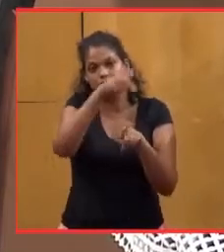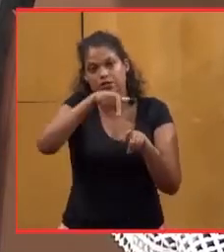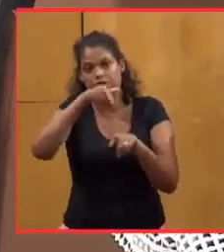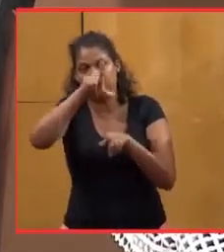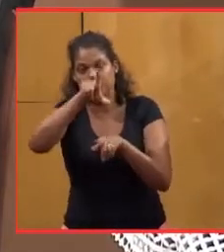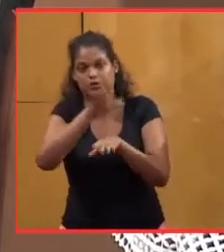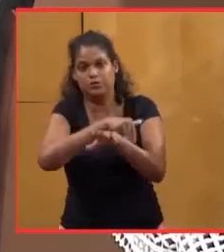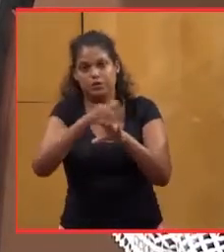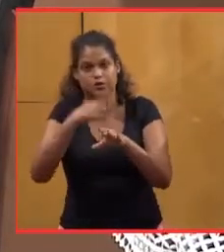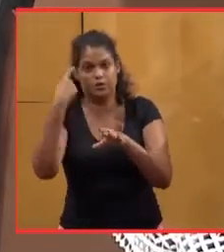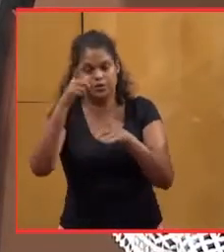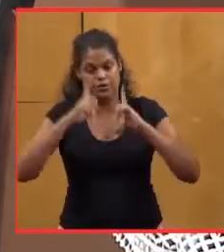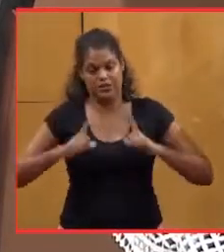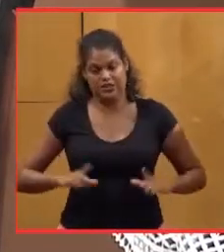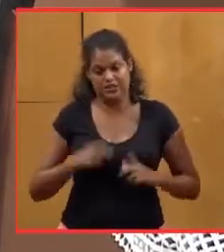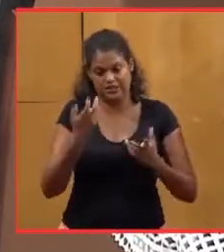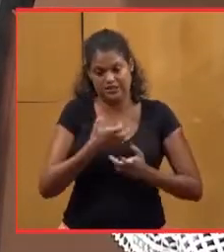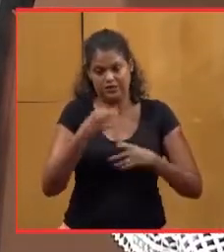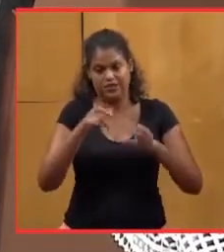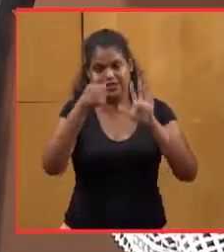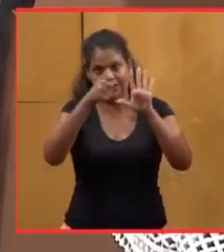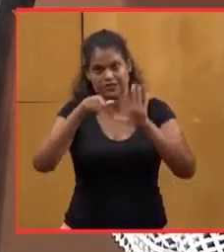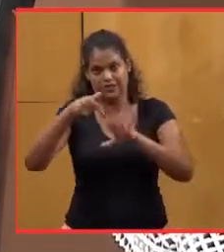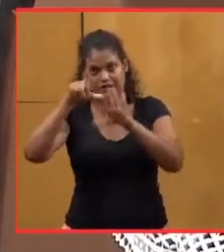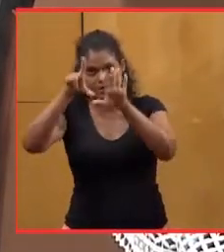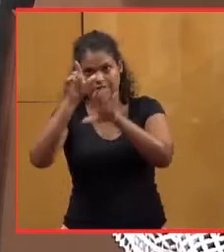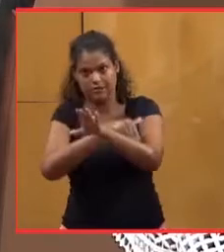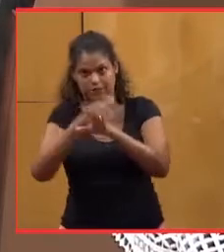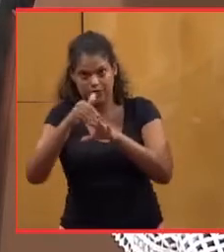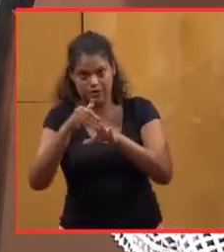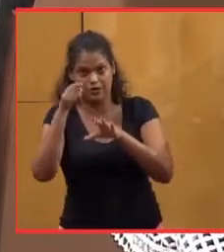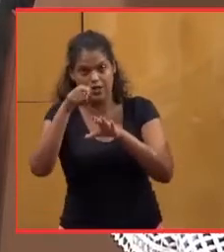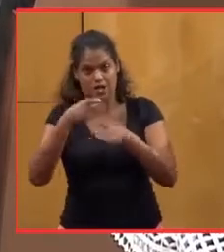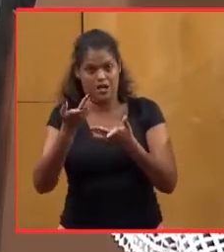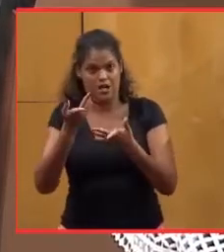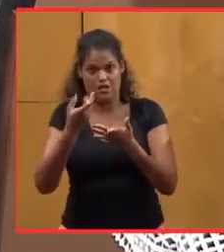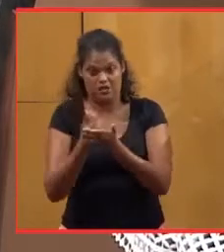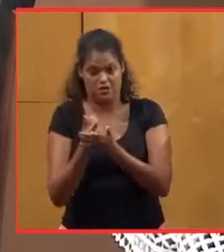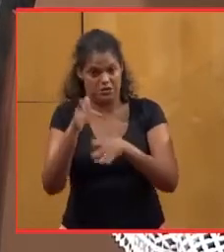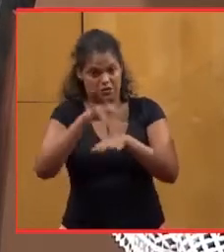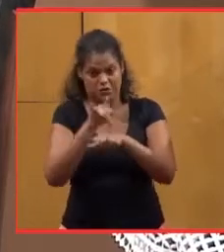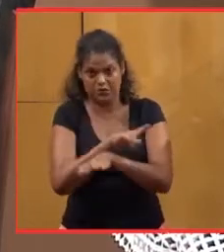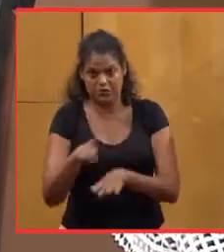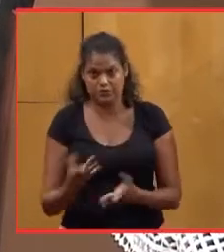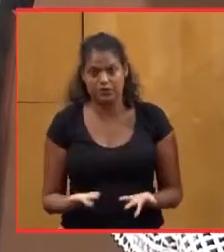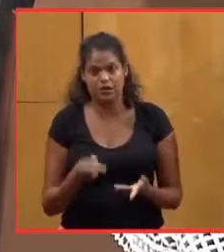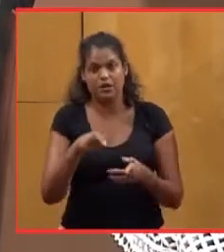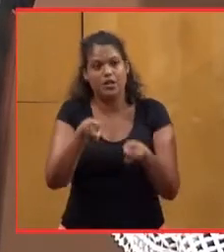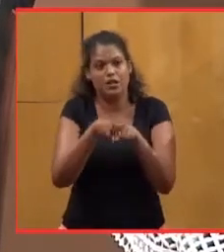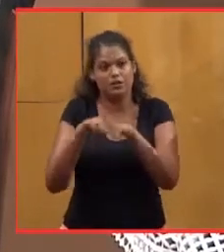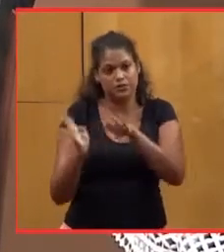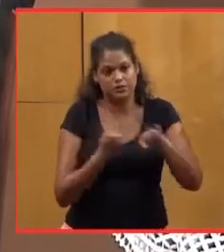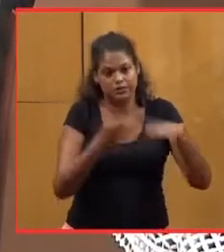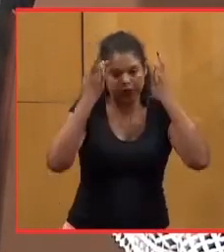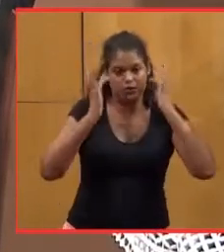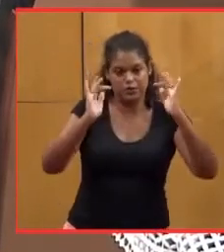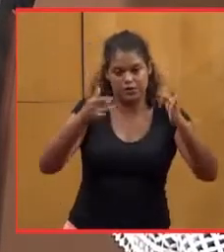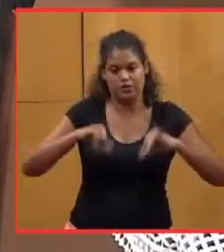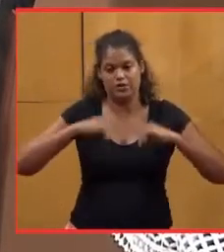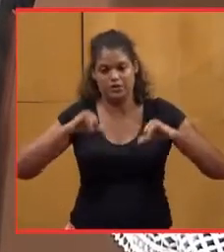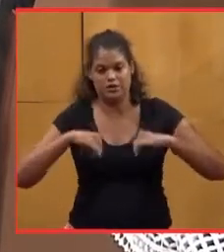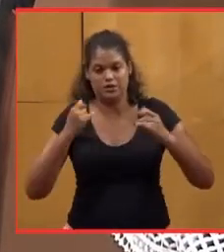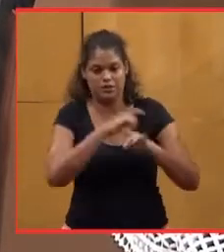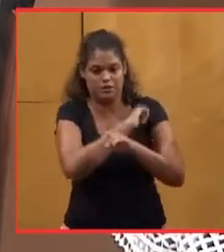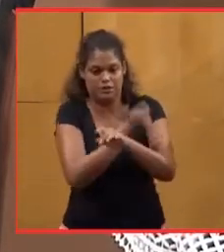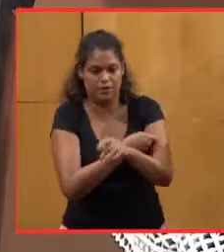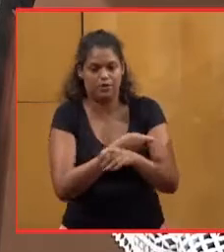pour les lycées, soit près de 6,7 millions d'euros non dépensés. Au niveau de la culture, vie sociale, jeunesse, sport et loisirs,